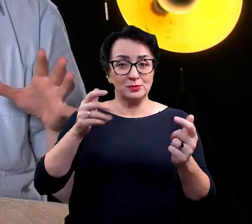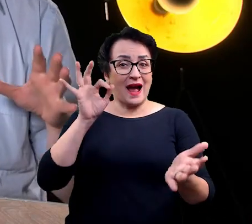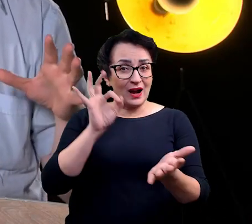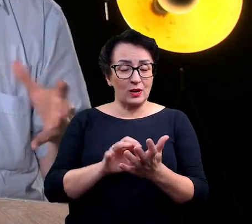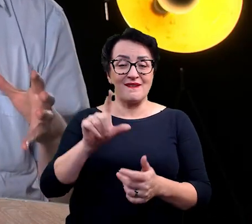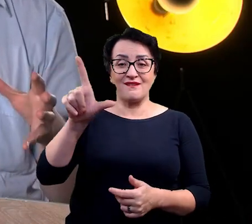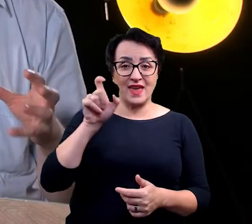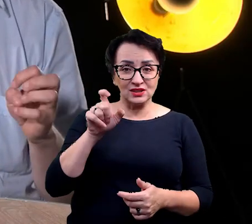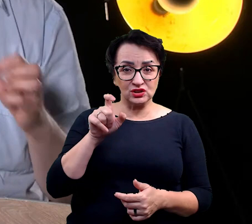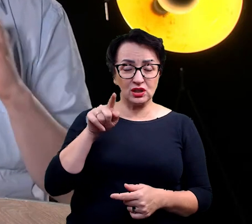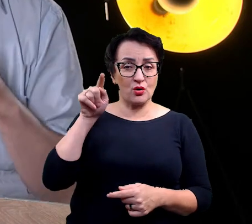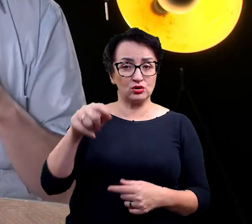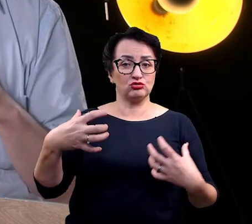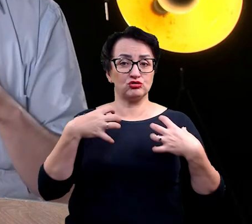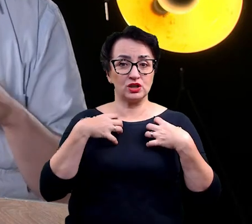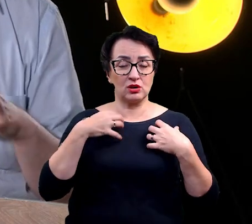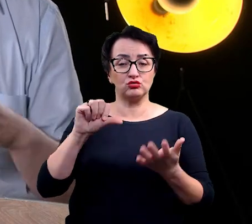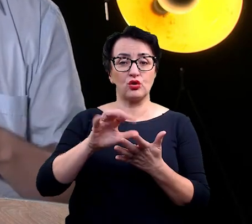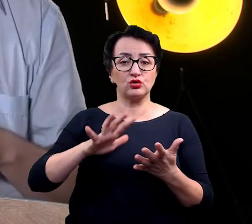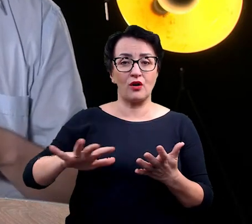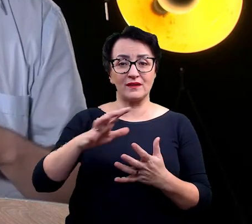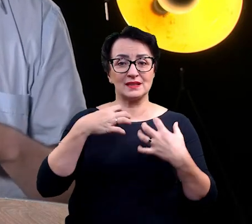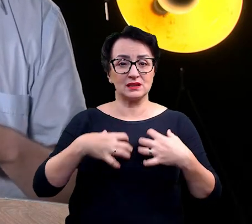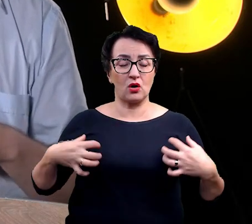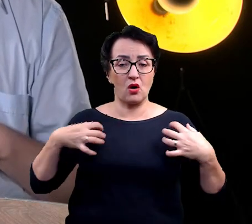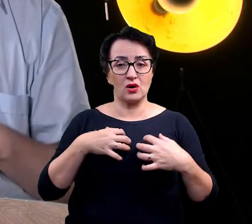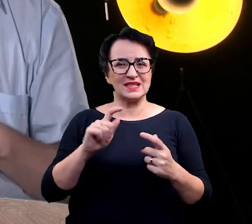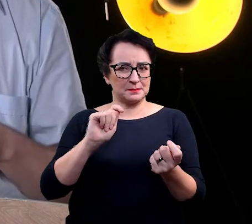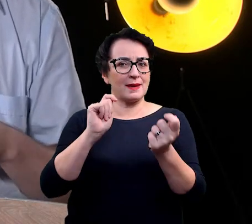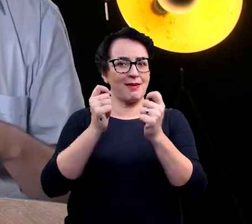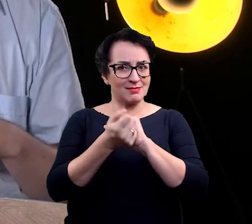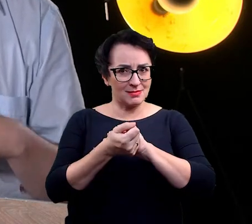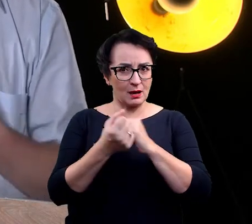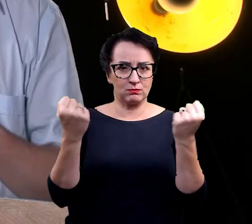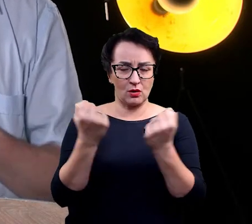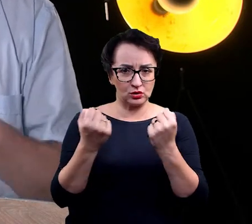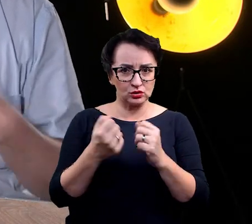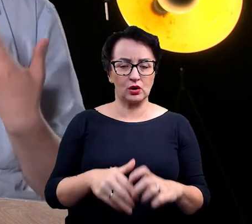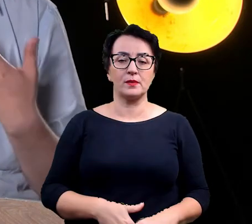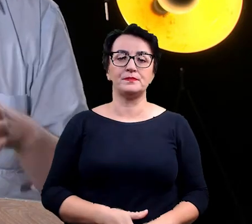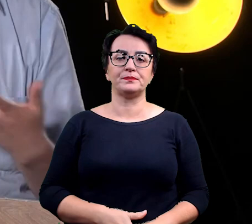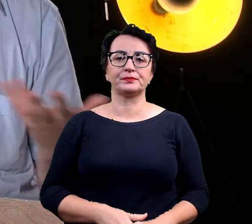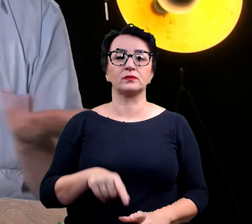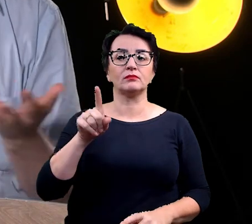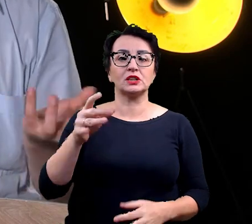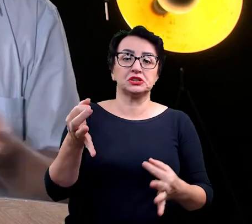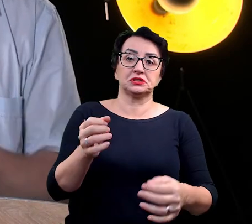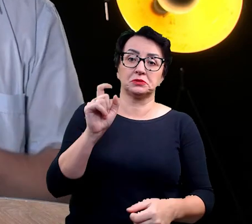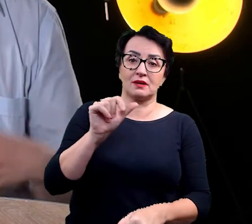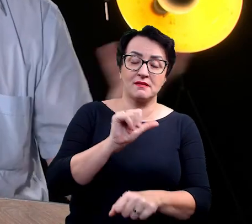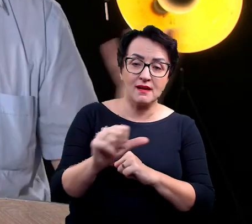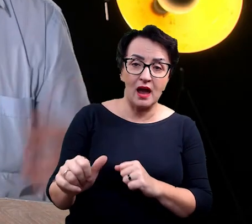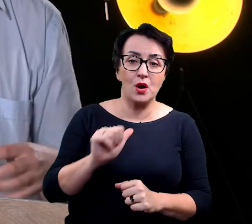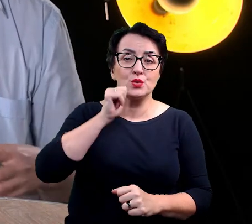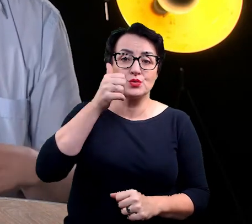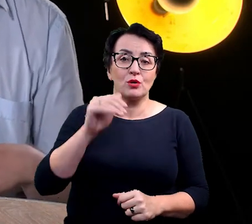żyją w środowisku, które jest dosyć zmienne i które, no dzisiaj jest, a jutro może się okazać,